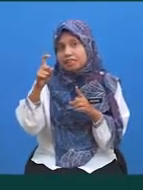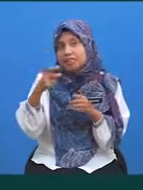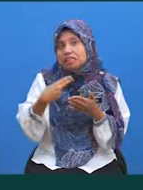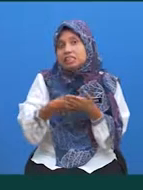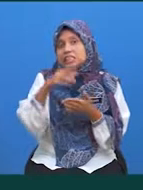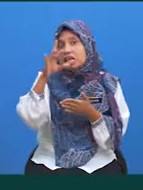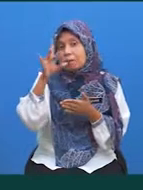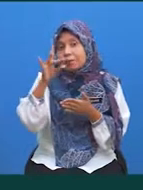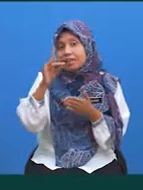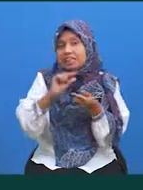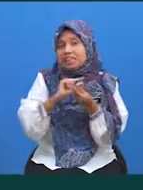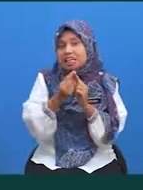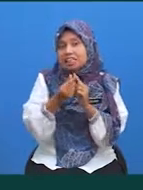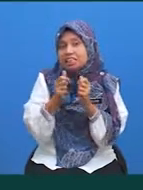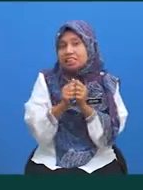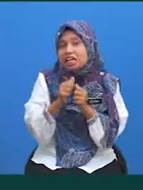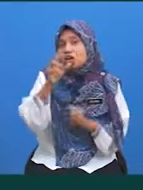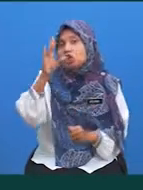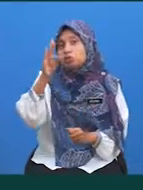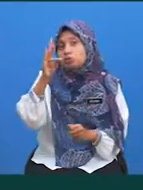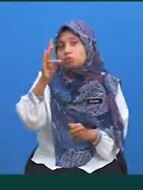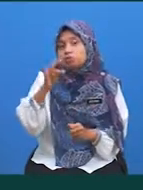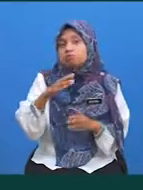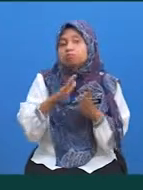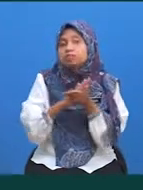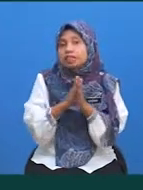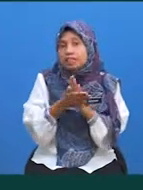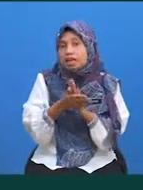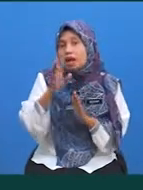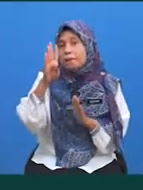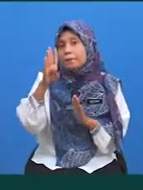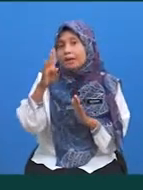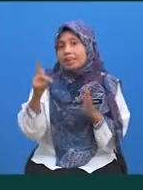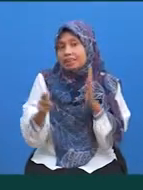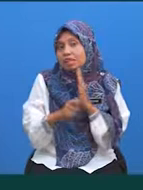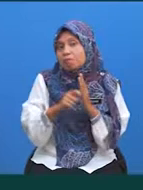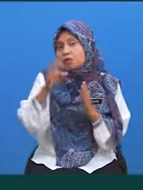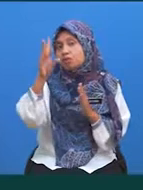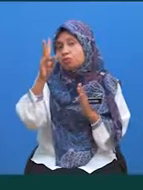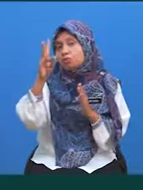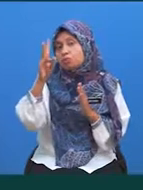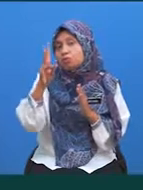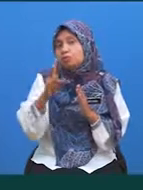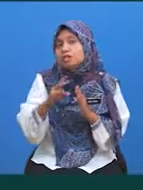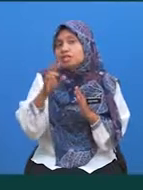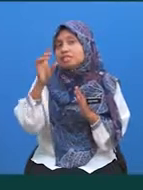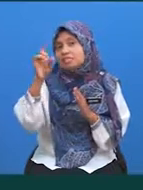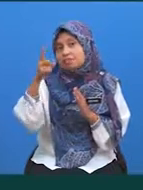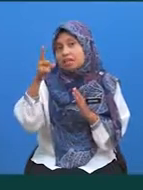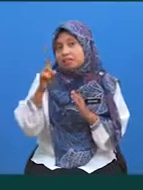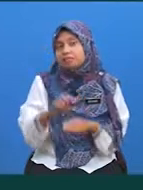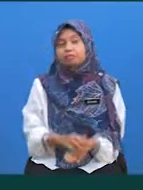8 diganti dengan 7 Maka, 4 tambah 7 jawapannya ialah 11